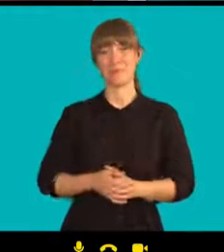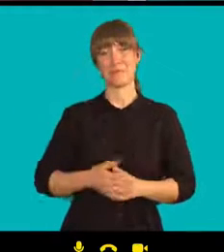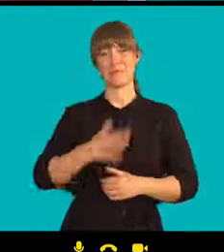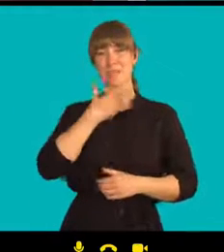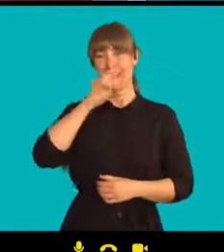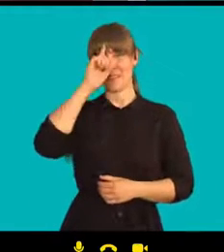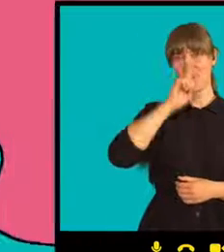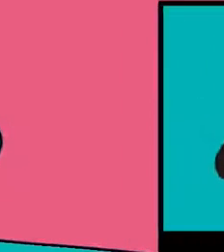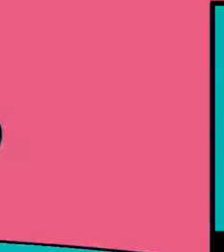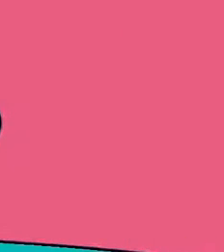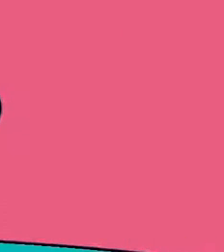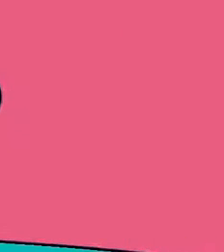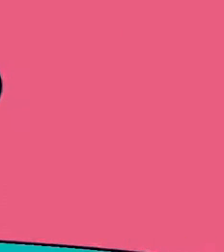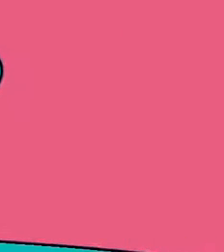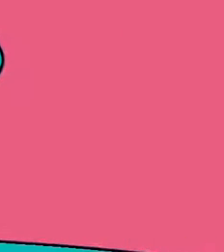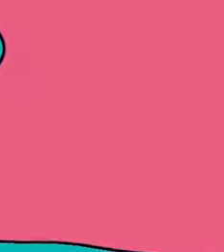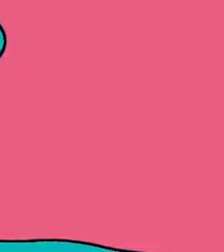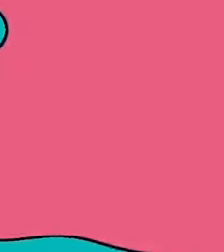Tady.